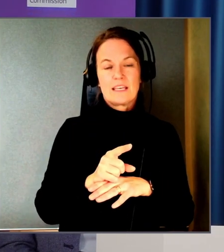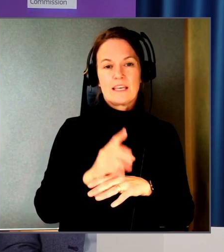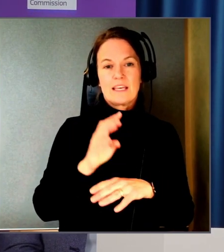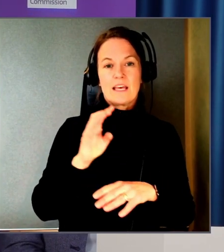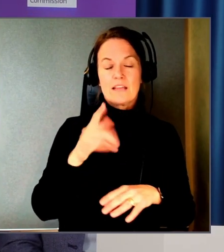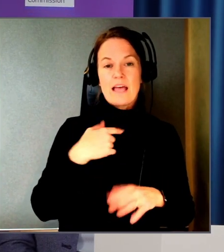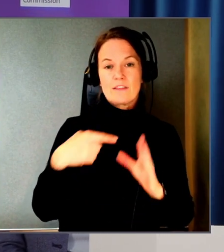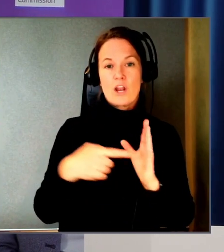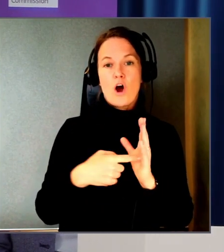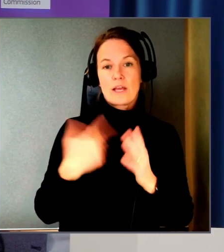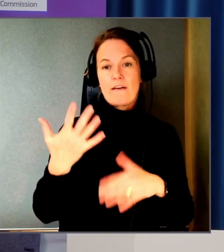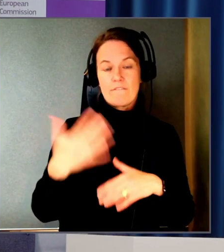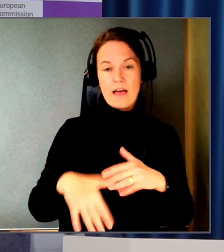klar.